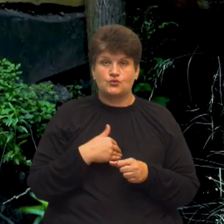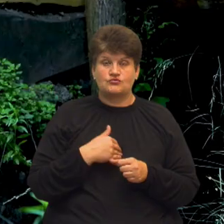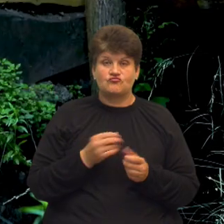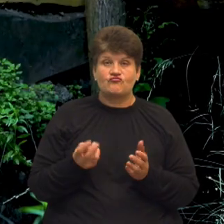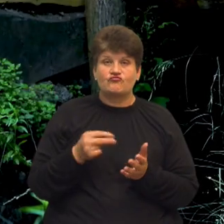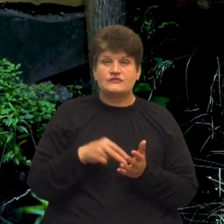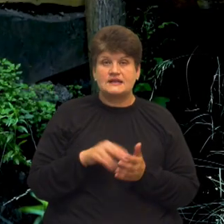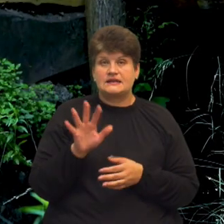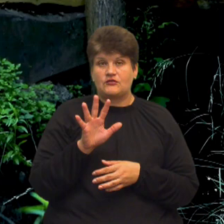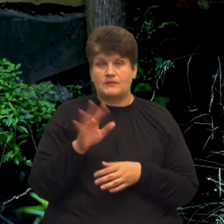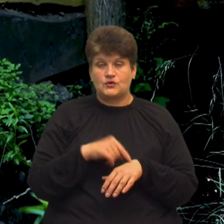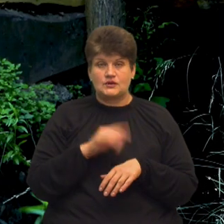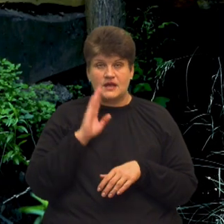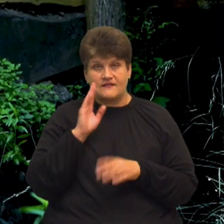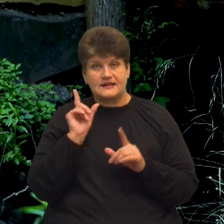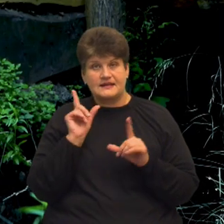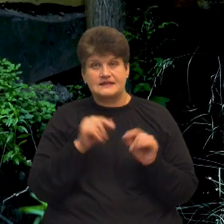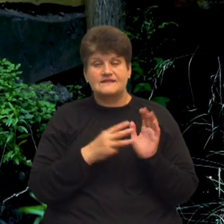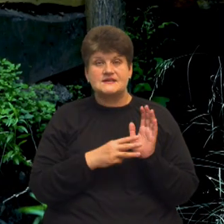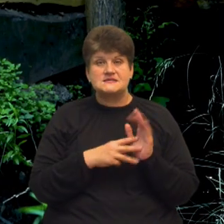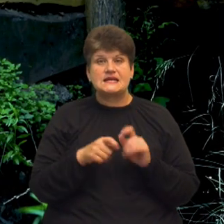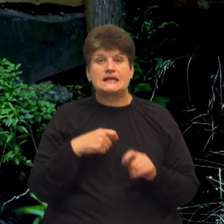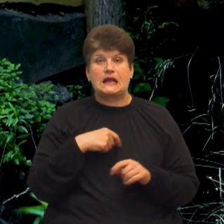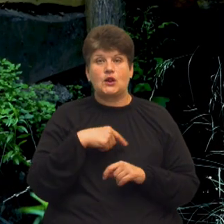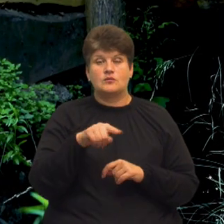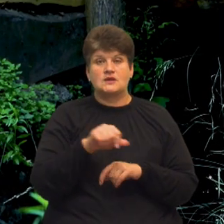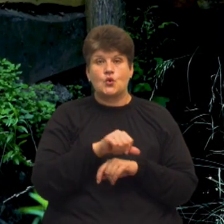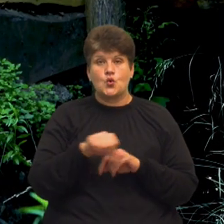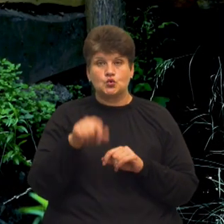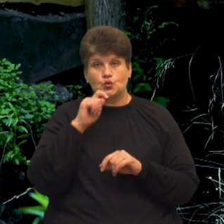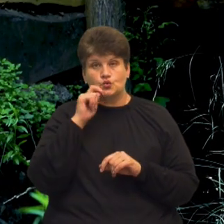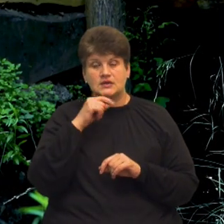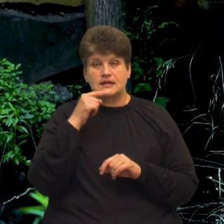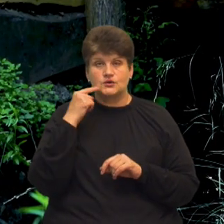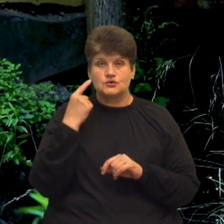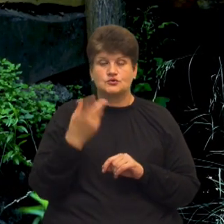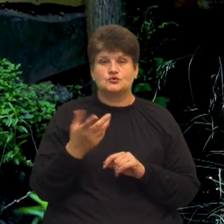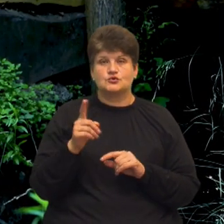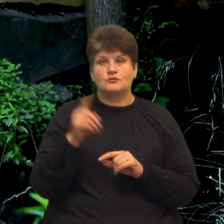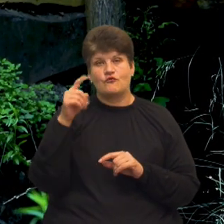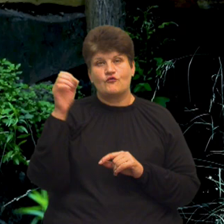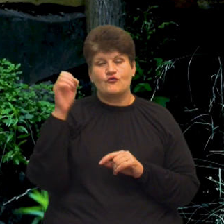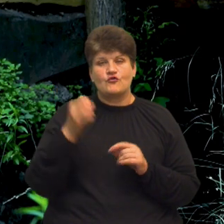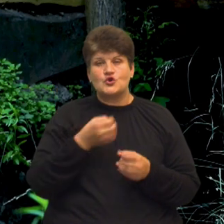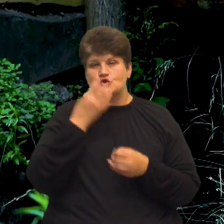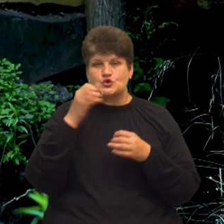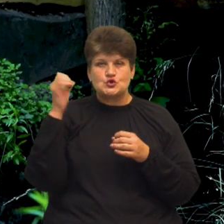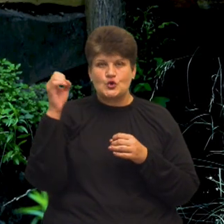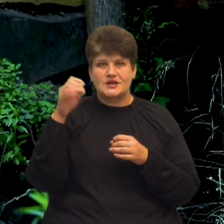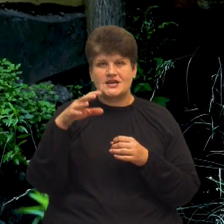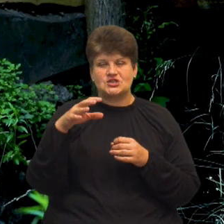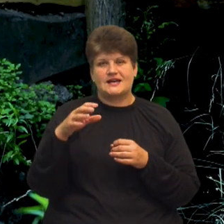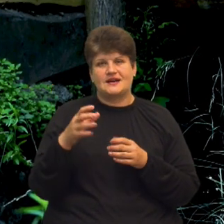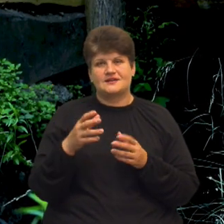'ятій ранку, їхати вісімдесят кілометрів на кордон України і Росії, щоб десь там в соняшниках зустріти сонце. Ну, як